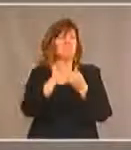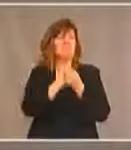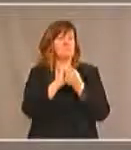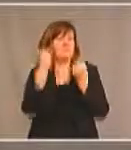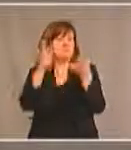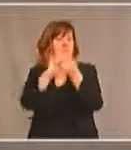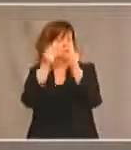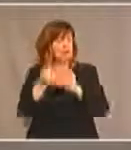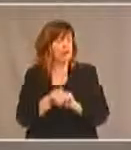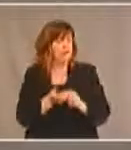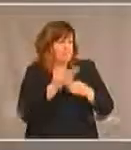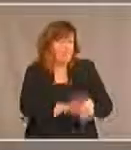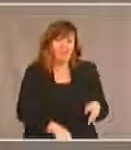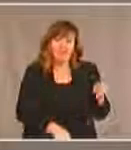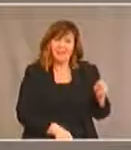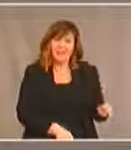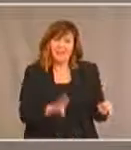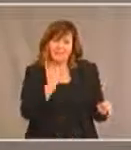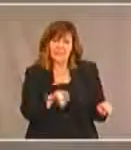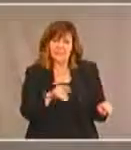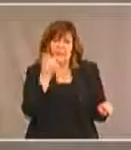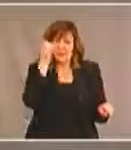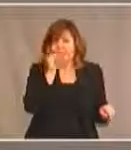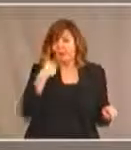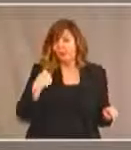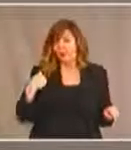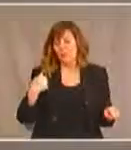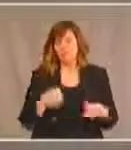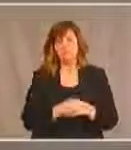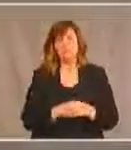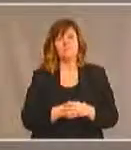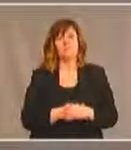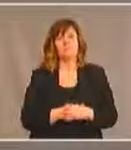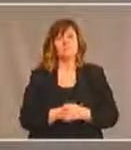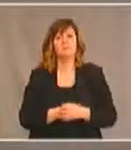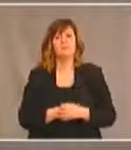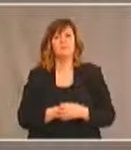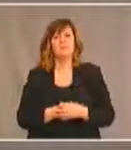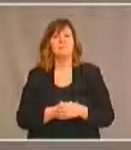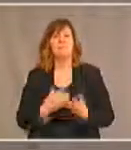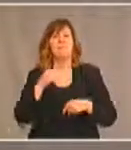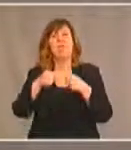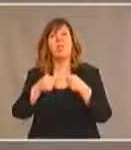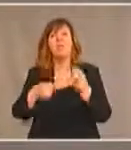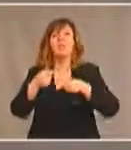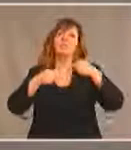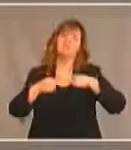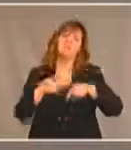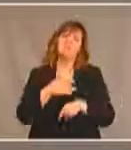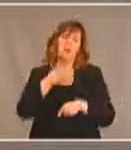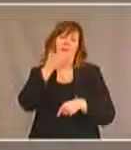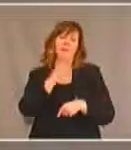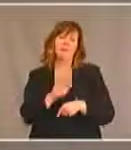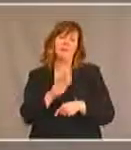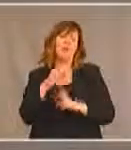les besoins on n'aurait pas besoin de faire des modifications ultérieurement et ce serait peut-être la meilleure façon de